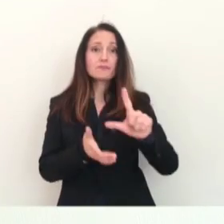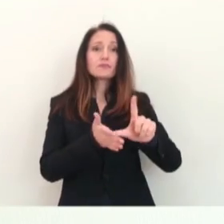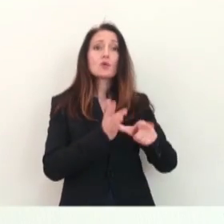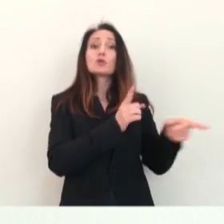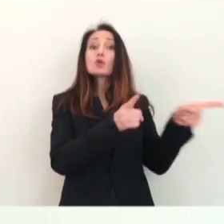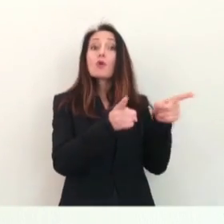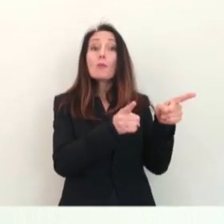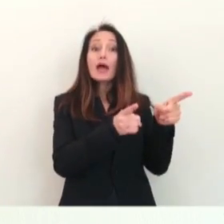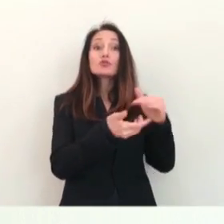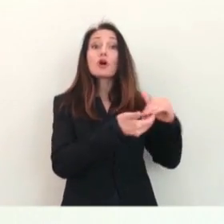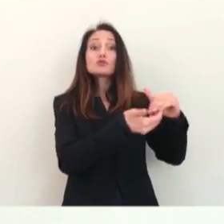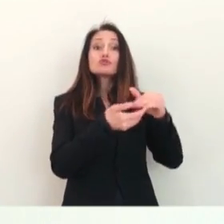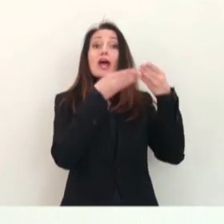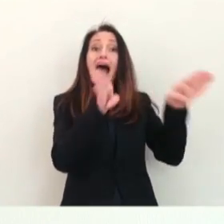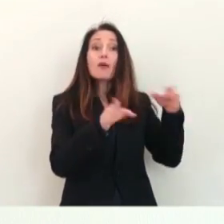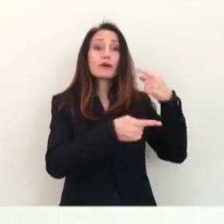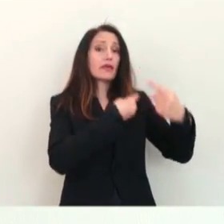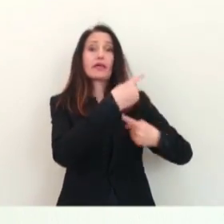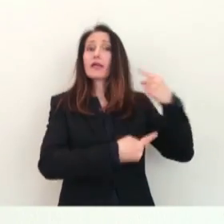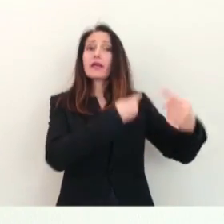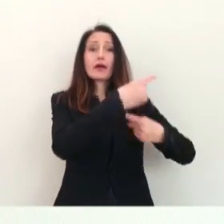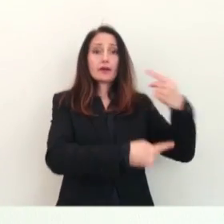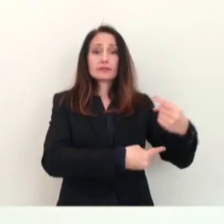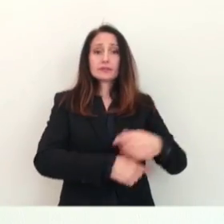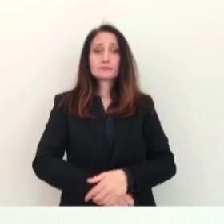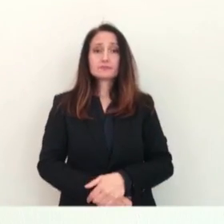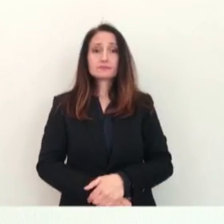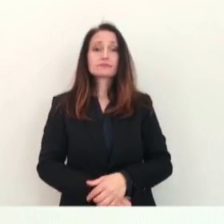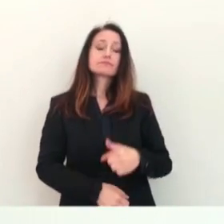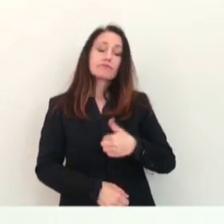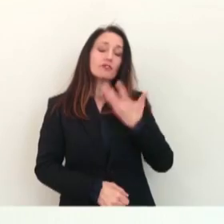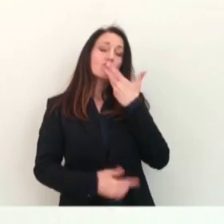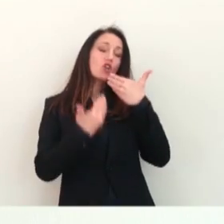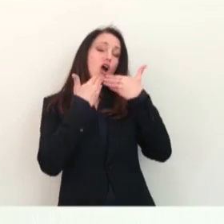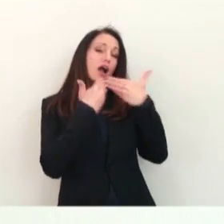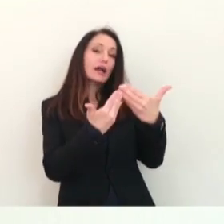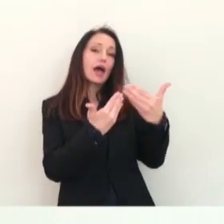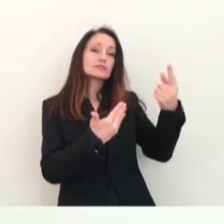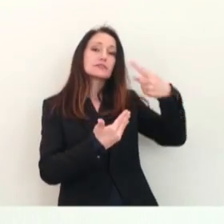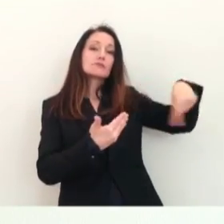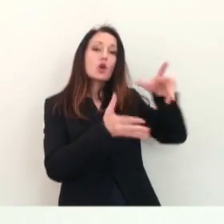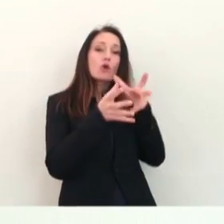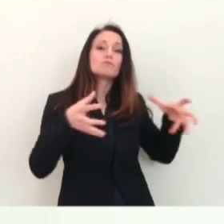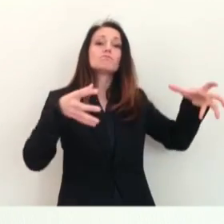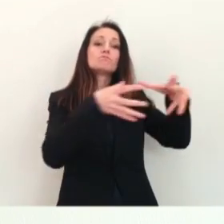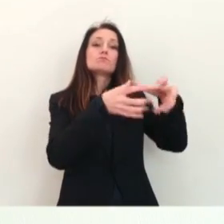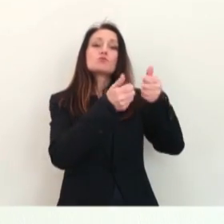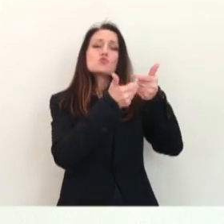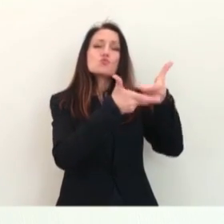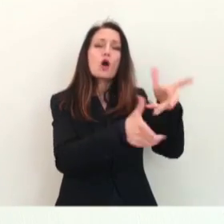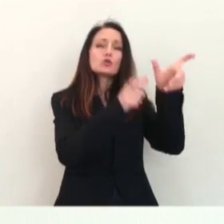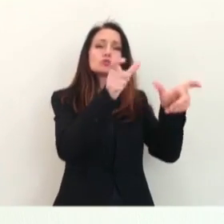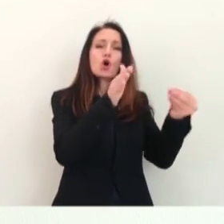sono operativi, anzi desidero cogliere questa occasione anche per ringraziare le tantissime operatrici, tantissimi